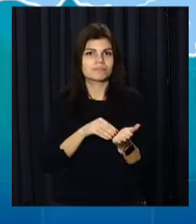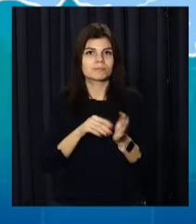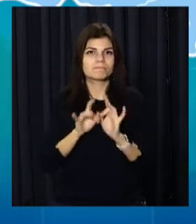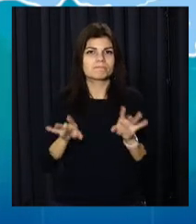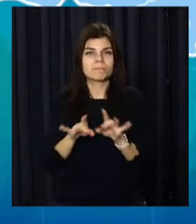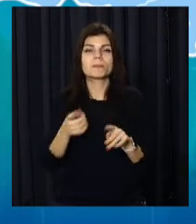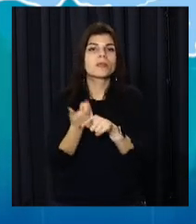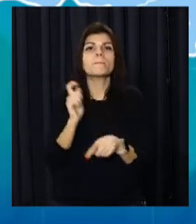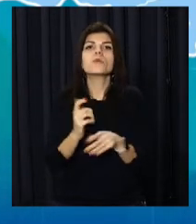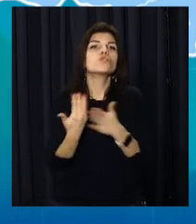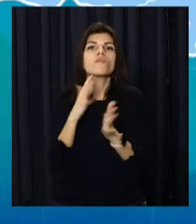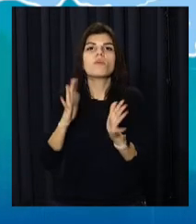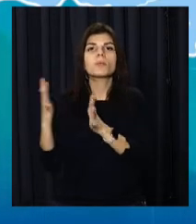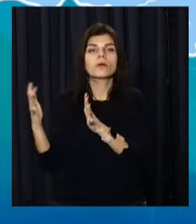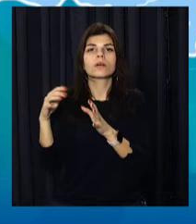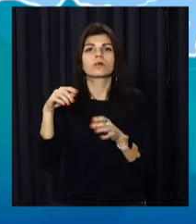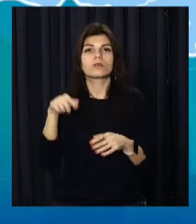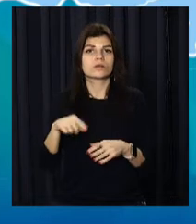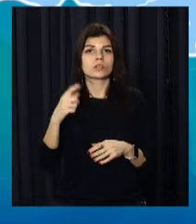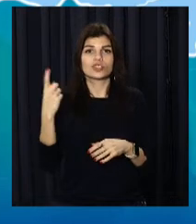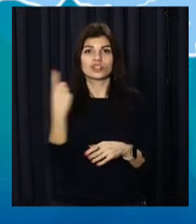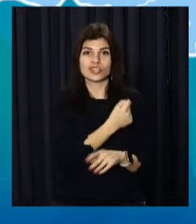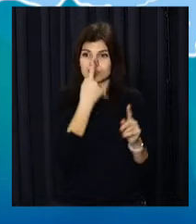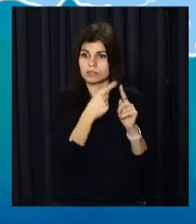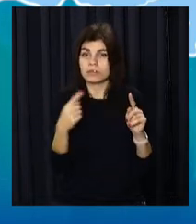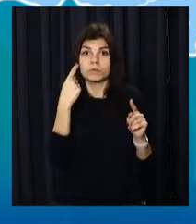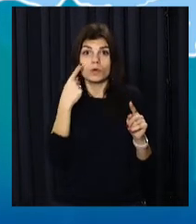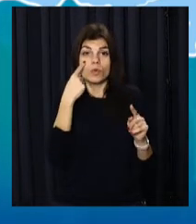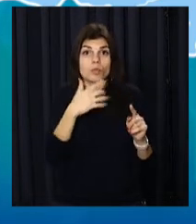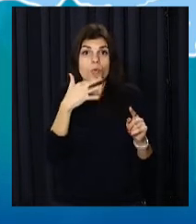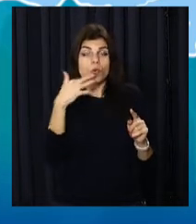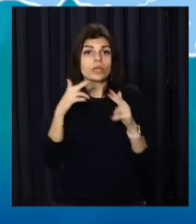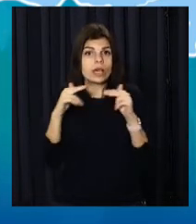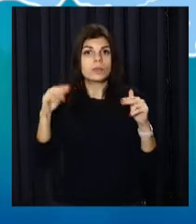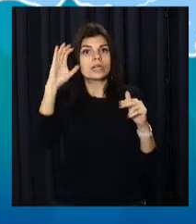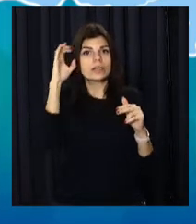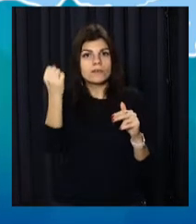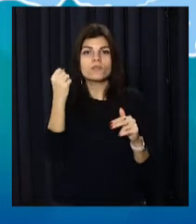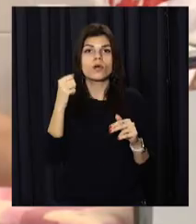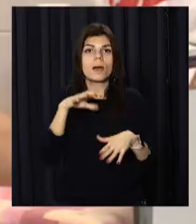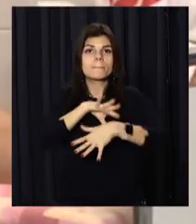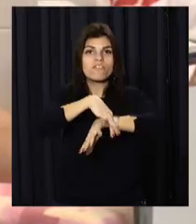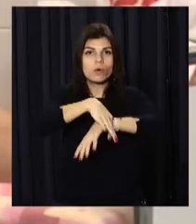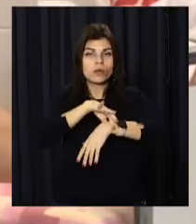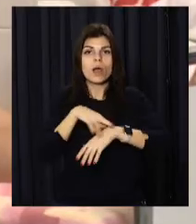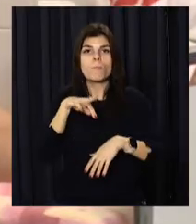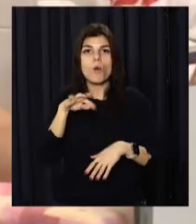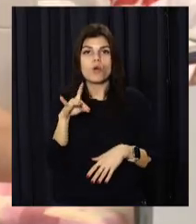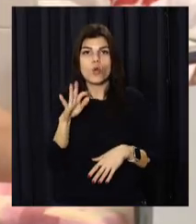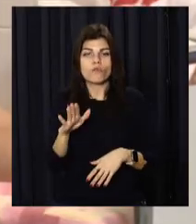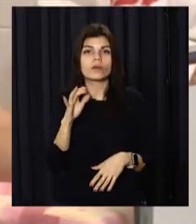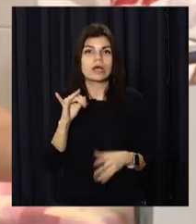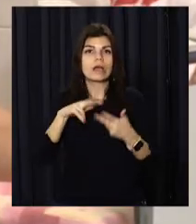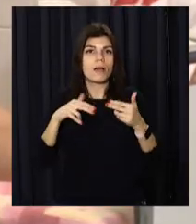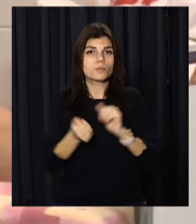Найбільше нових випадків хвороби практично тиждень поспіль фіксують у Дніпрі, Кривому Розі, Павлограді, Покрові та Кам